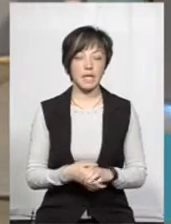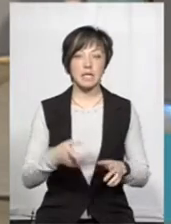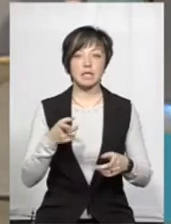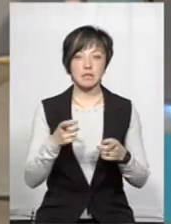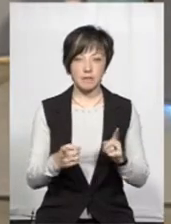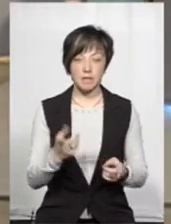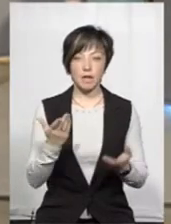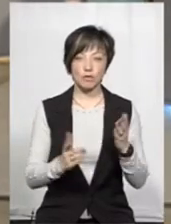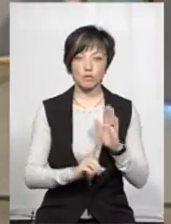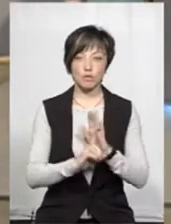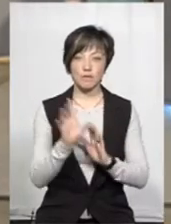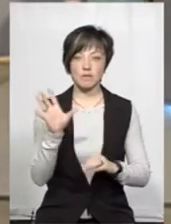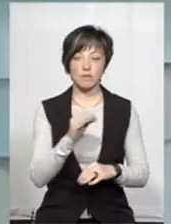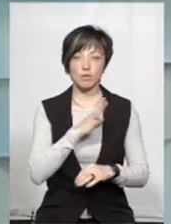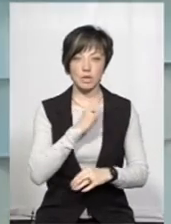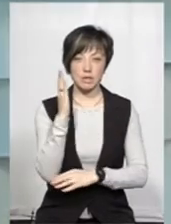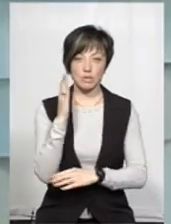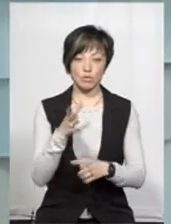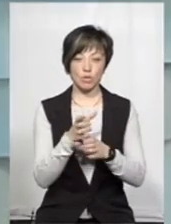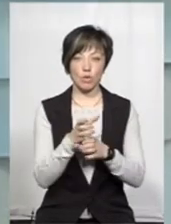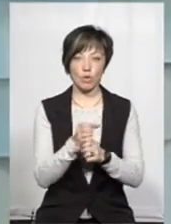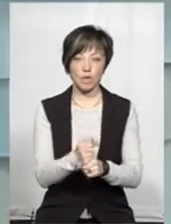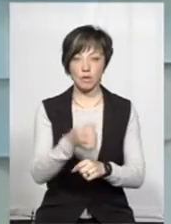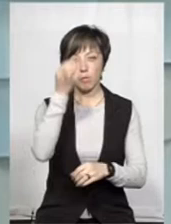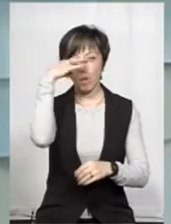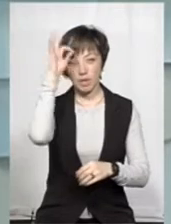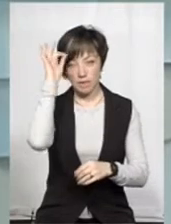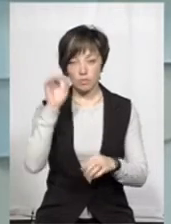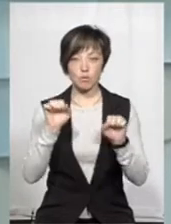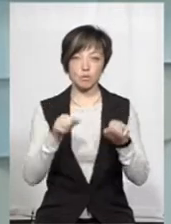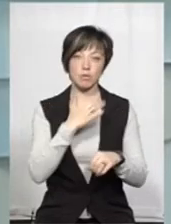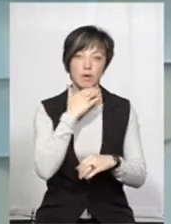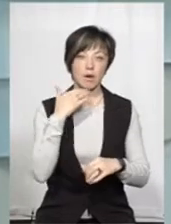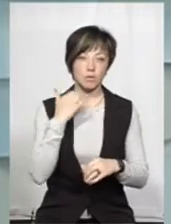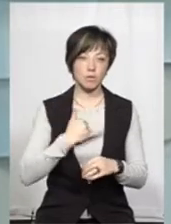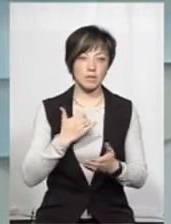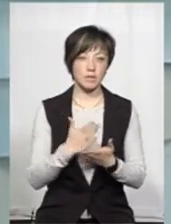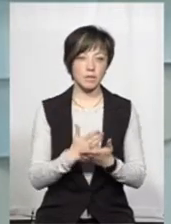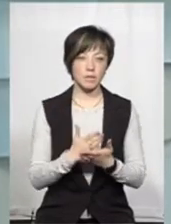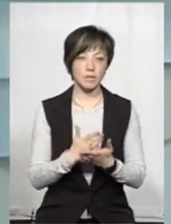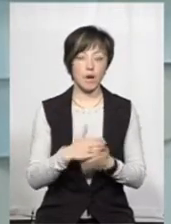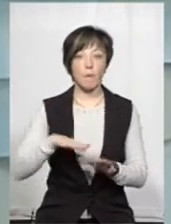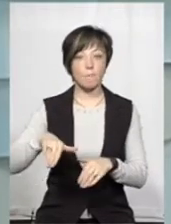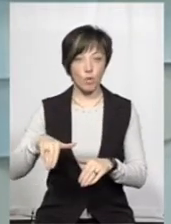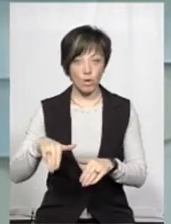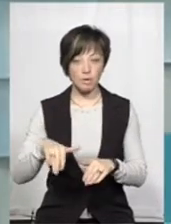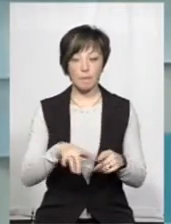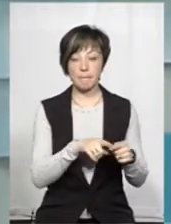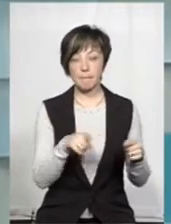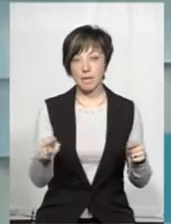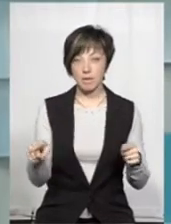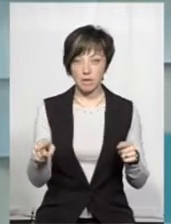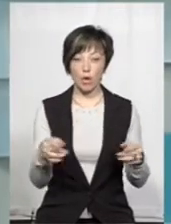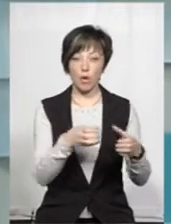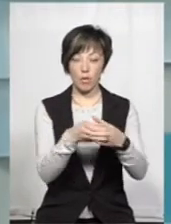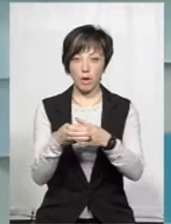звісно, якщо спочатку всі були за те, щоб скоротити поліцію, що дуже в нас багато є, то потім пройшов певний період,